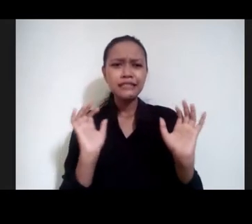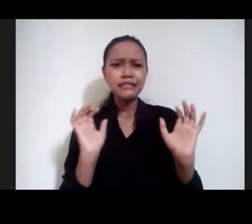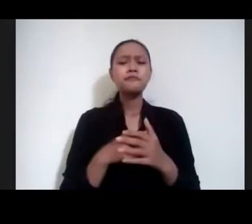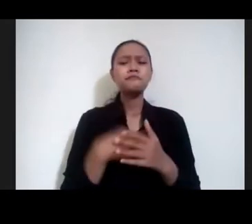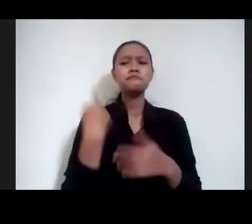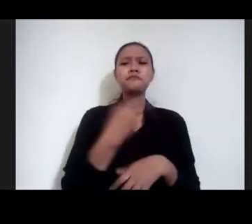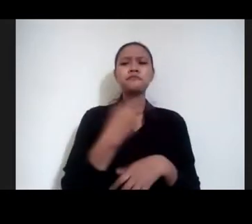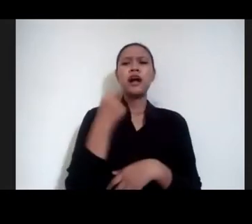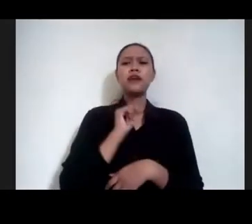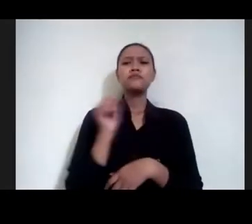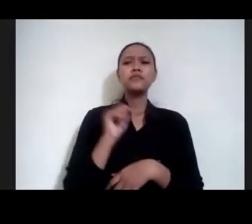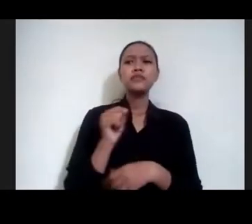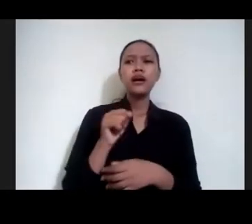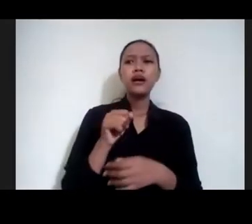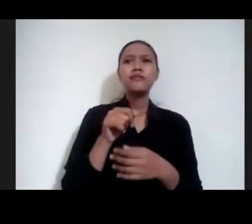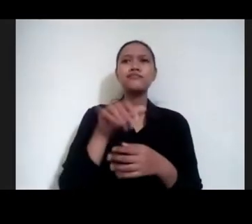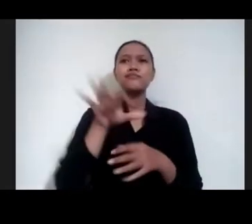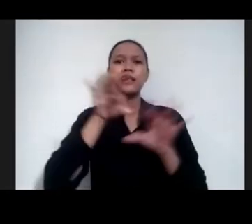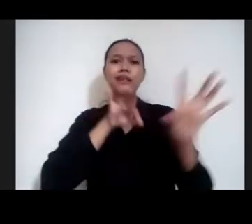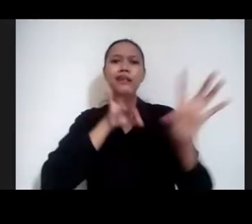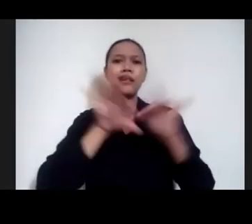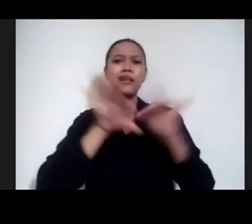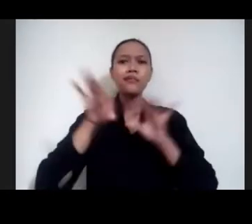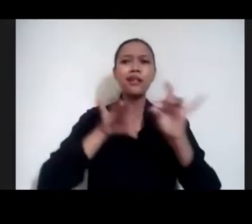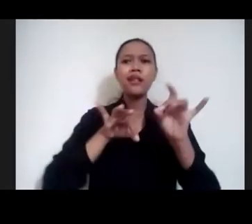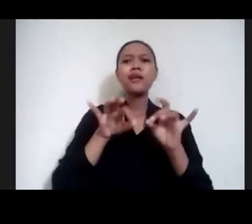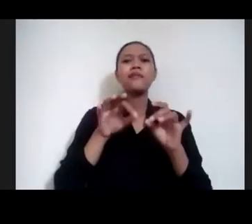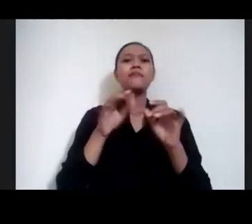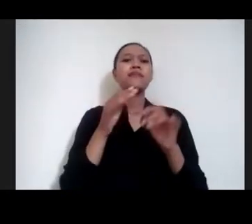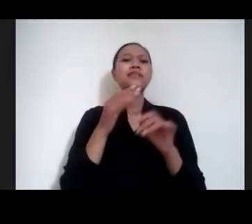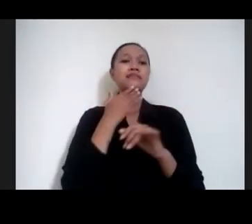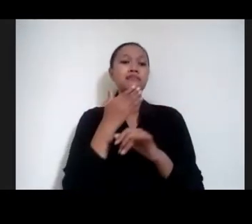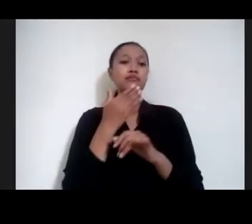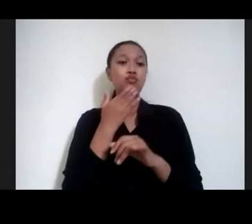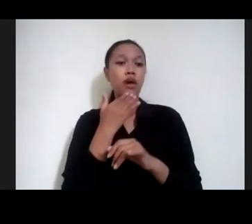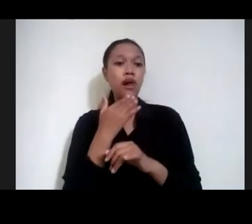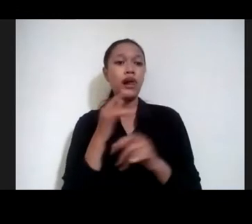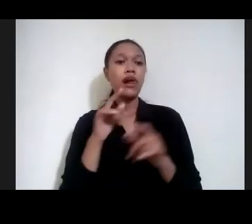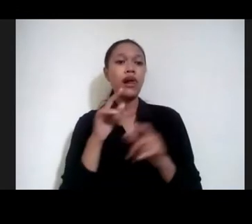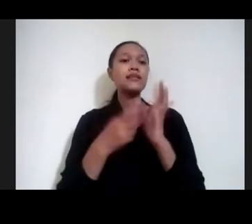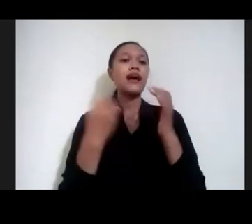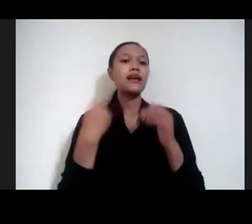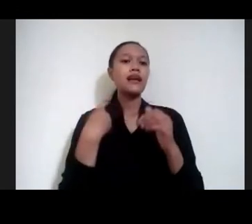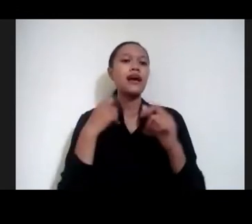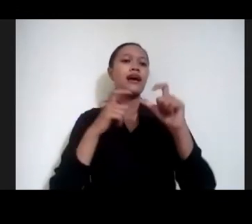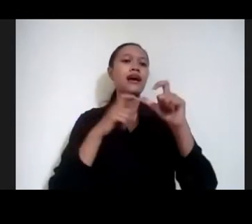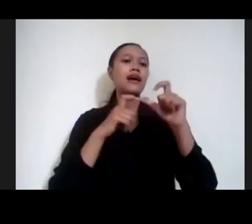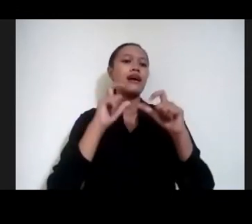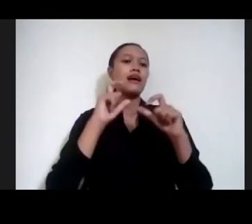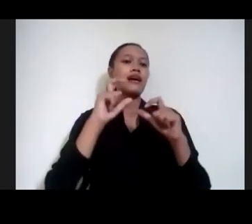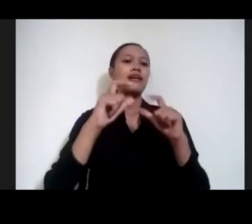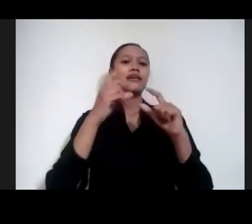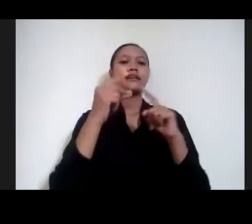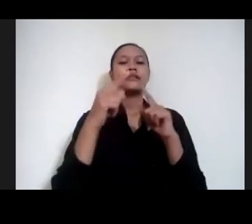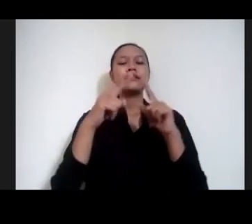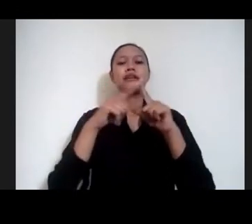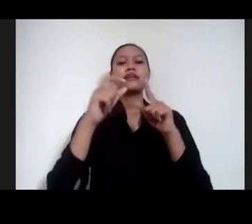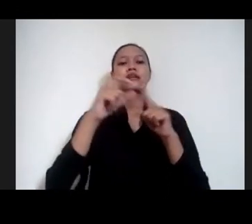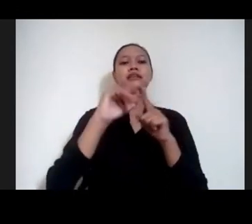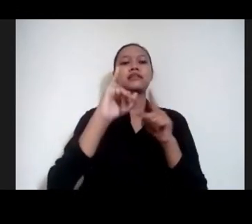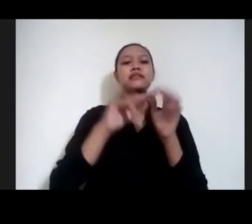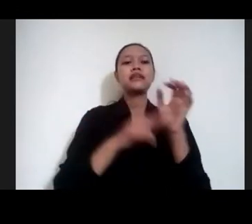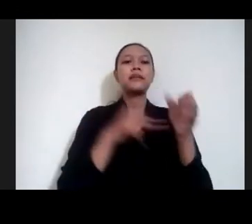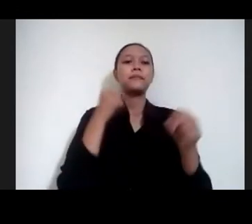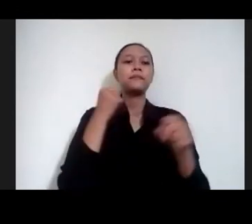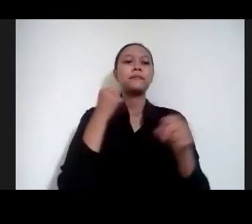Meng Collect Itu Dengan Secara Manual Maka Ada Scraping Tools Scraping Tools Ini Biasanya